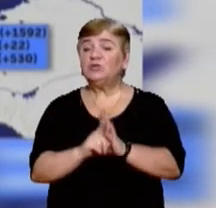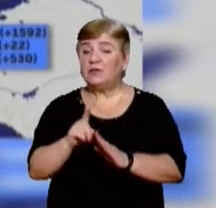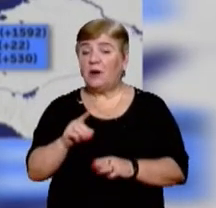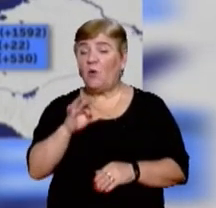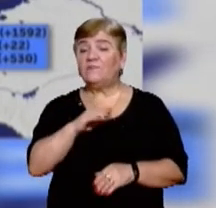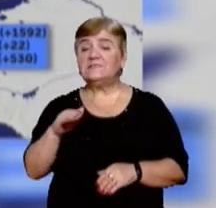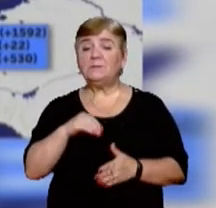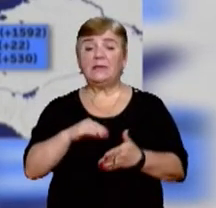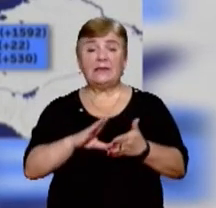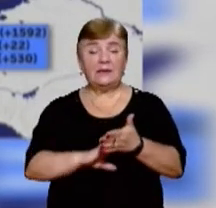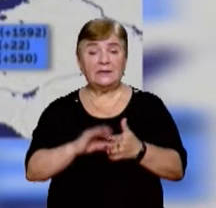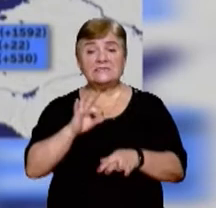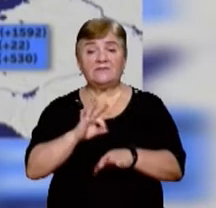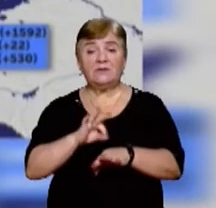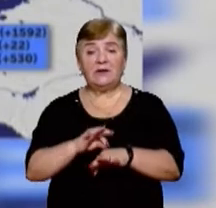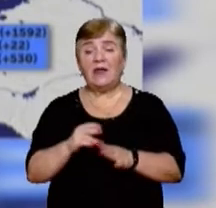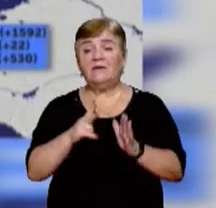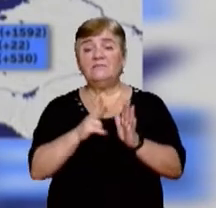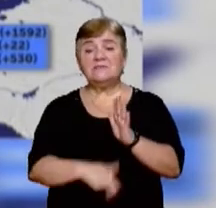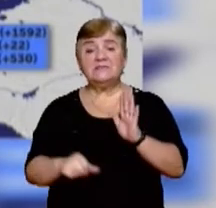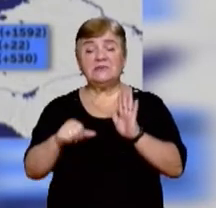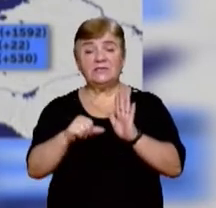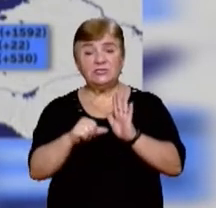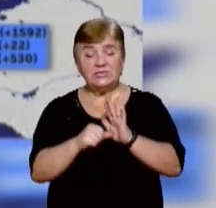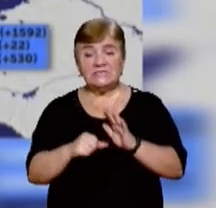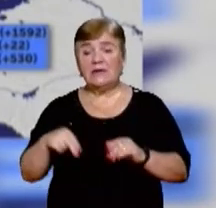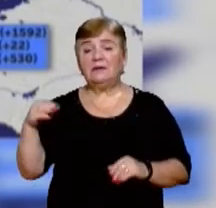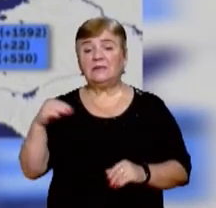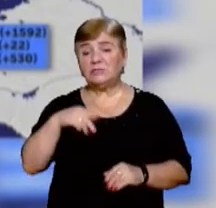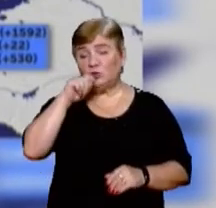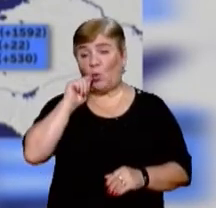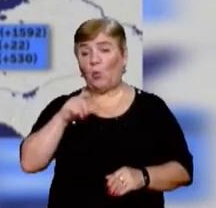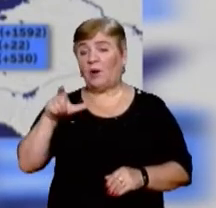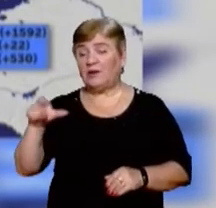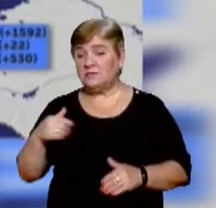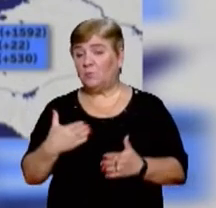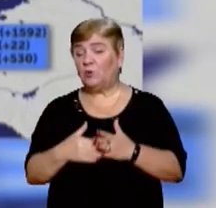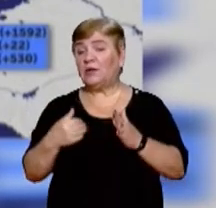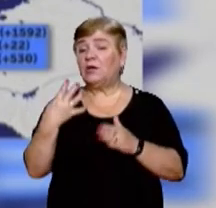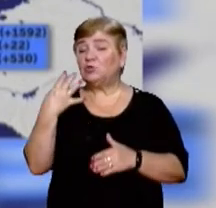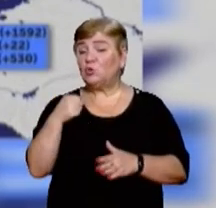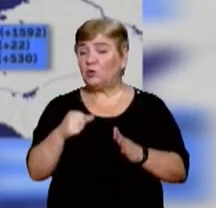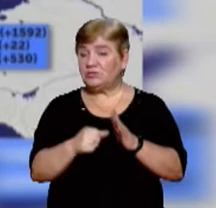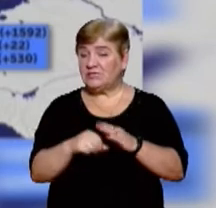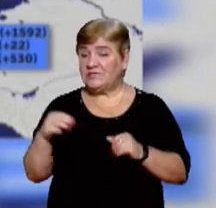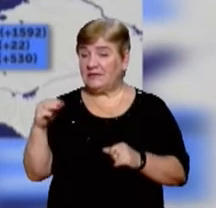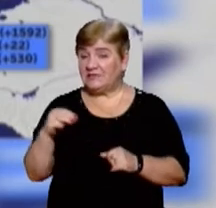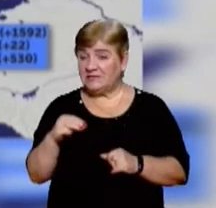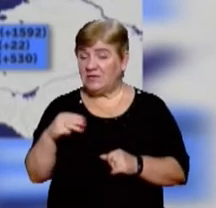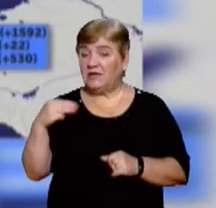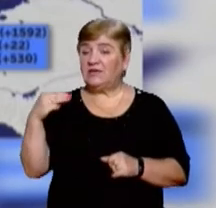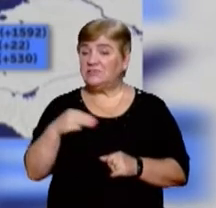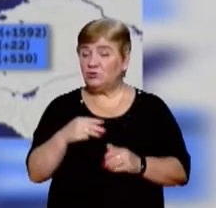офіційними даними, захворіло більше як 86 тисяч українців. Понад 46 тисяч одужали, 1992